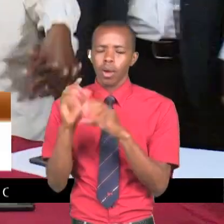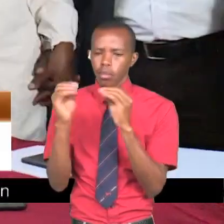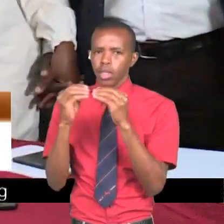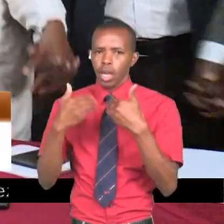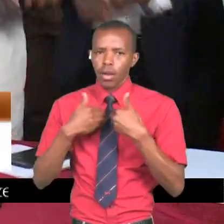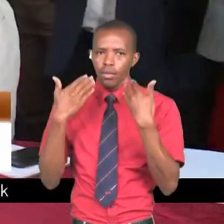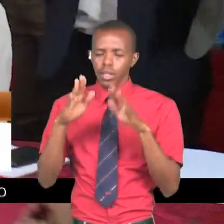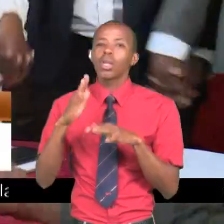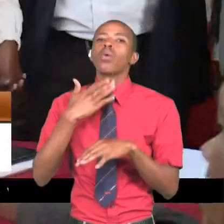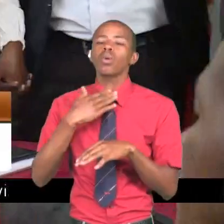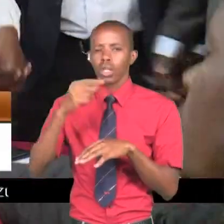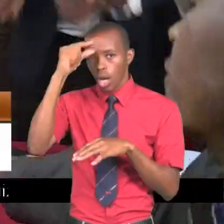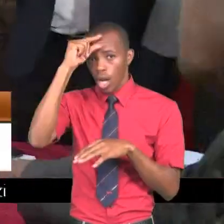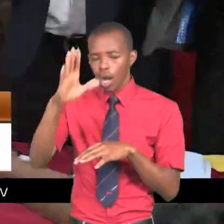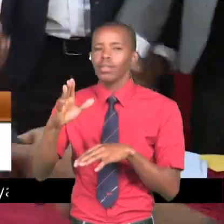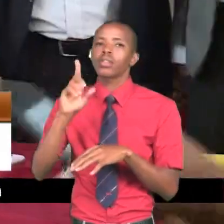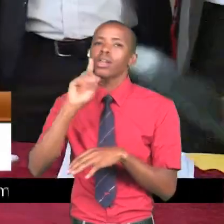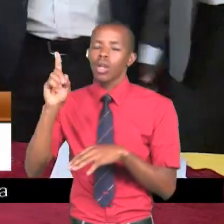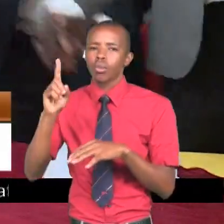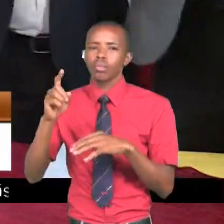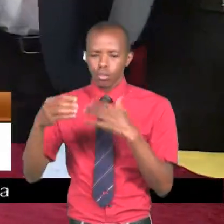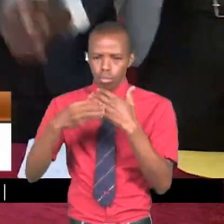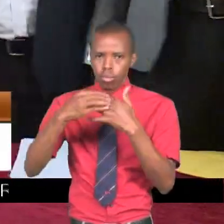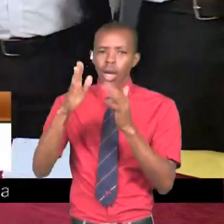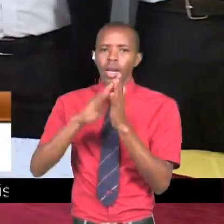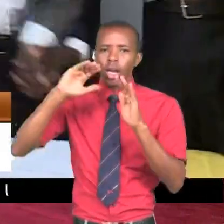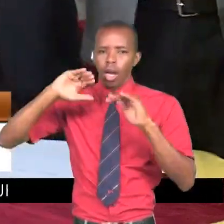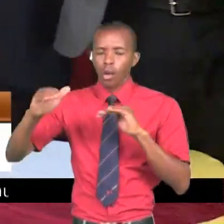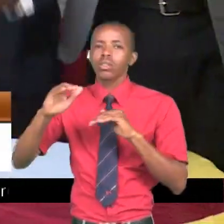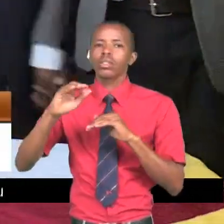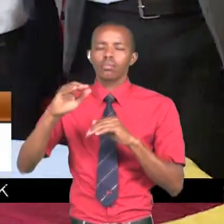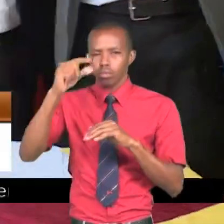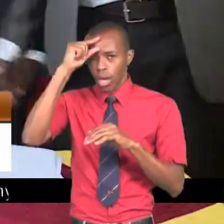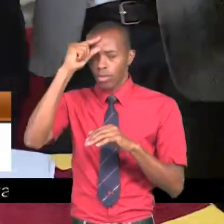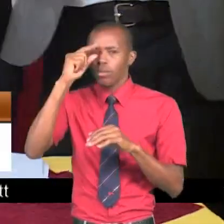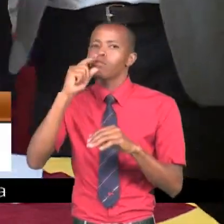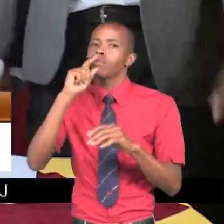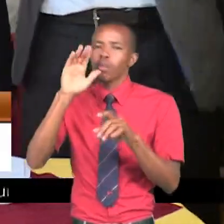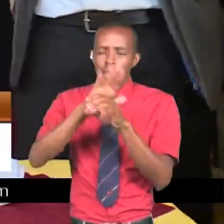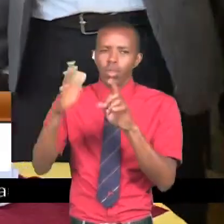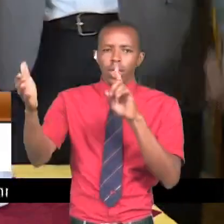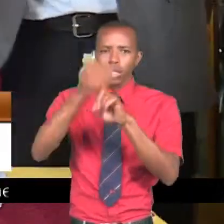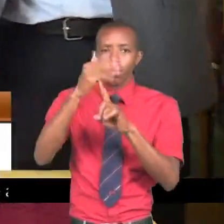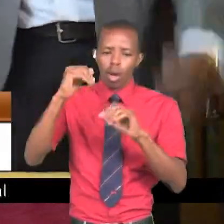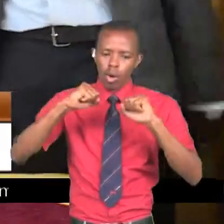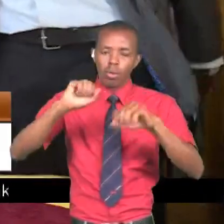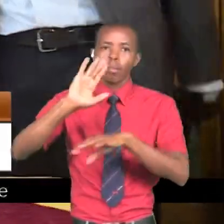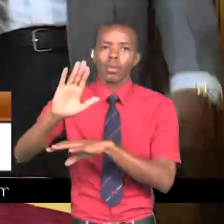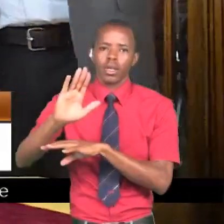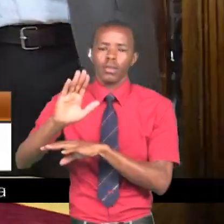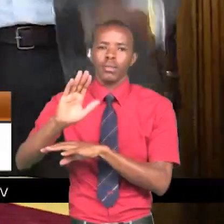Walimtaka gavana Nairobi Mike Mbovisonko Pamoja na serekali ya county hiyo Kutimiza hadi hiyo wakisema kuwa maafisa wao